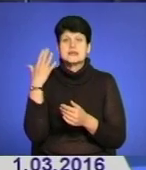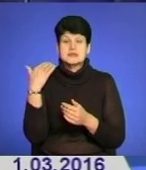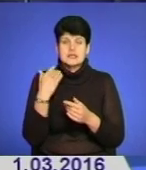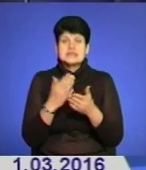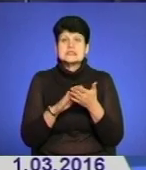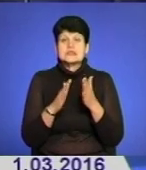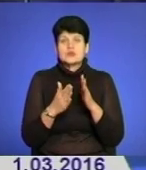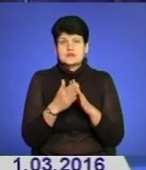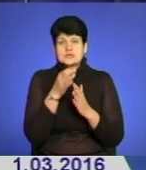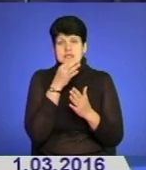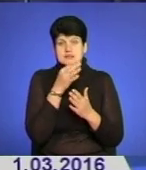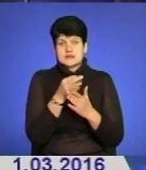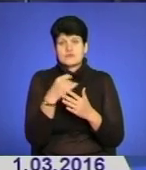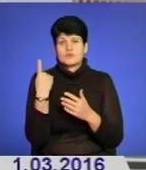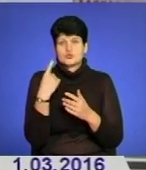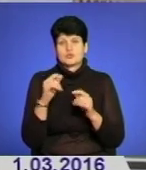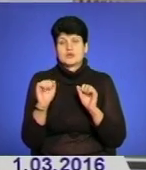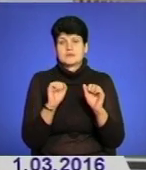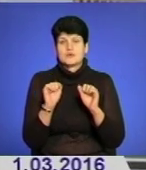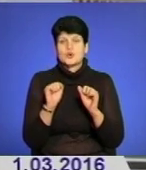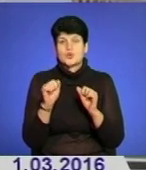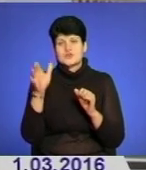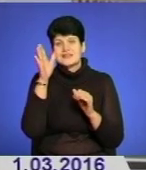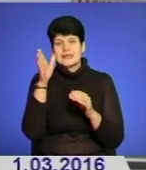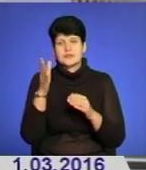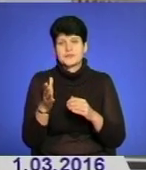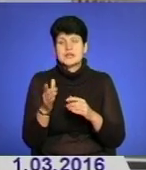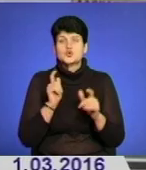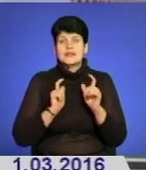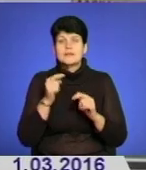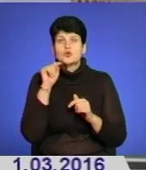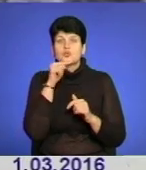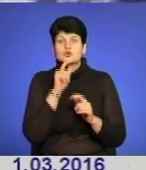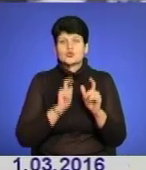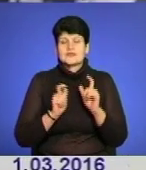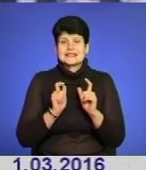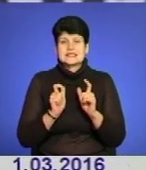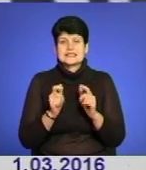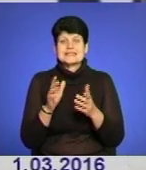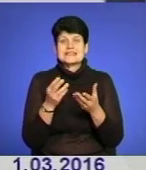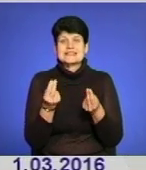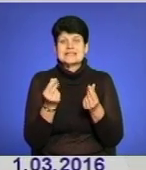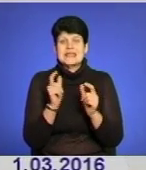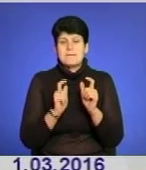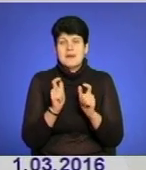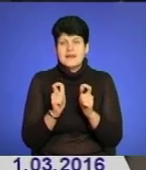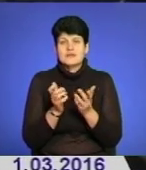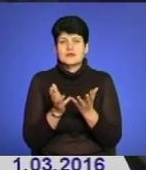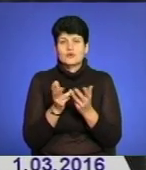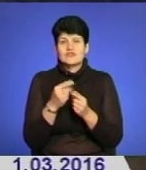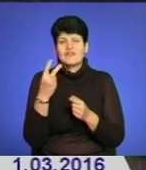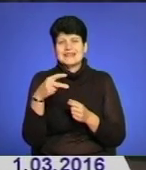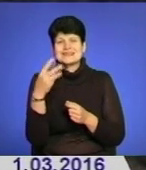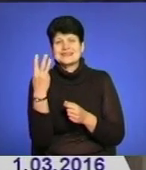департаменті освіти і науки. Студентам економічного університету стипендію зазвичай не раховують 23